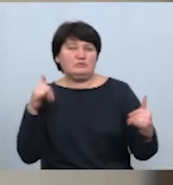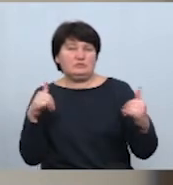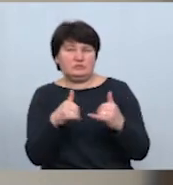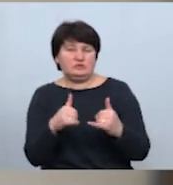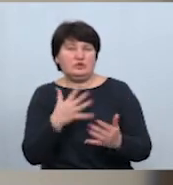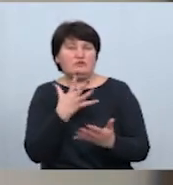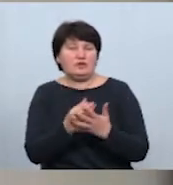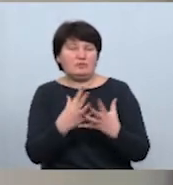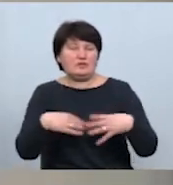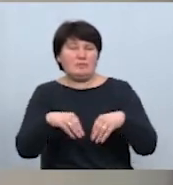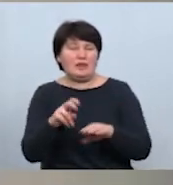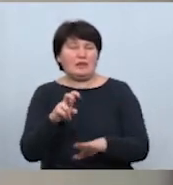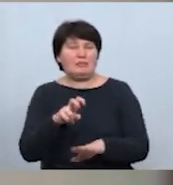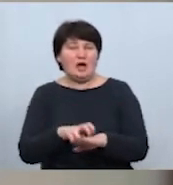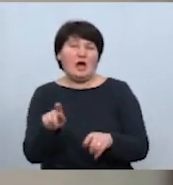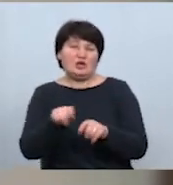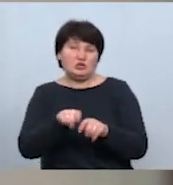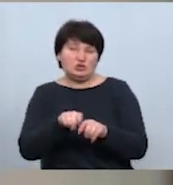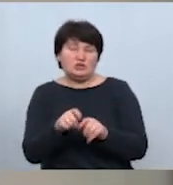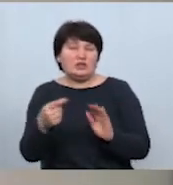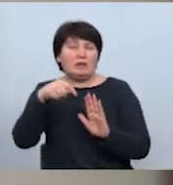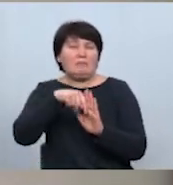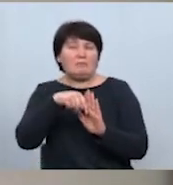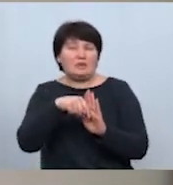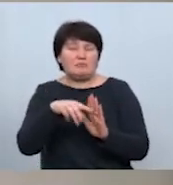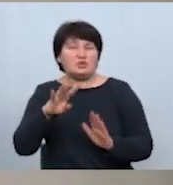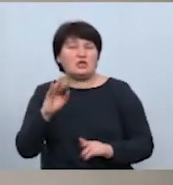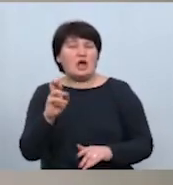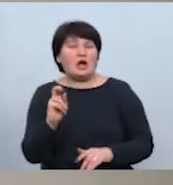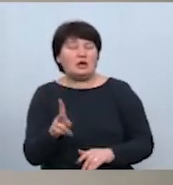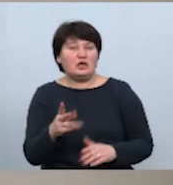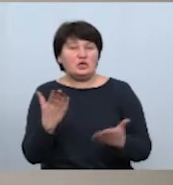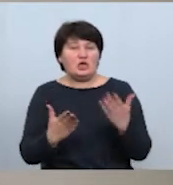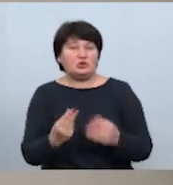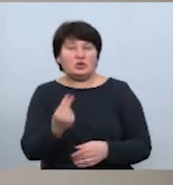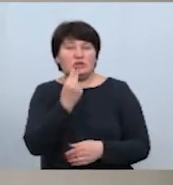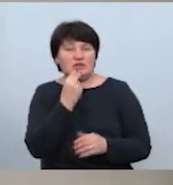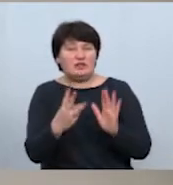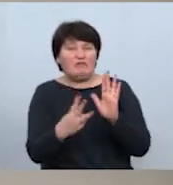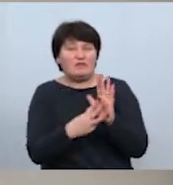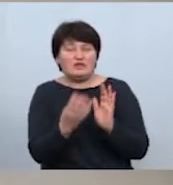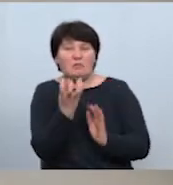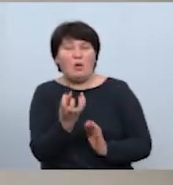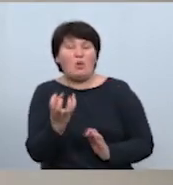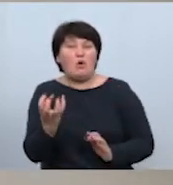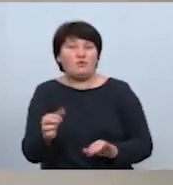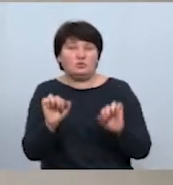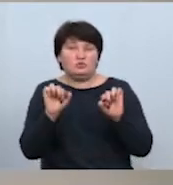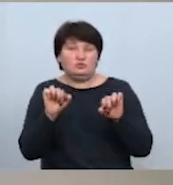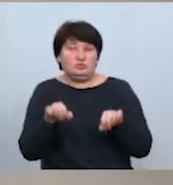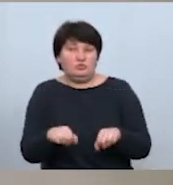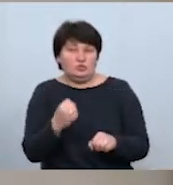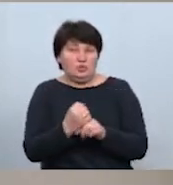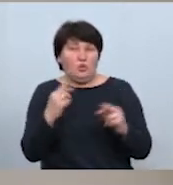з сімейним лікарем. Часник містить миш'як. І якщо його з'їсти вісім головок, то можна спричинити